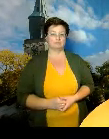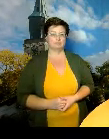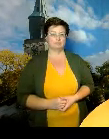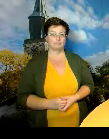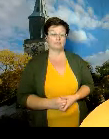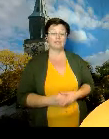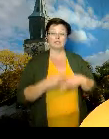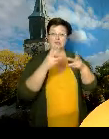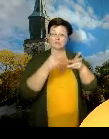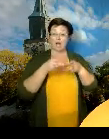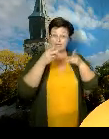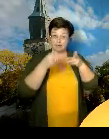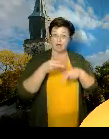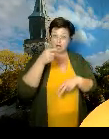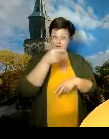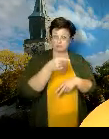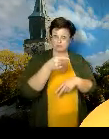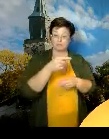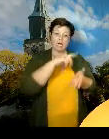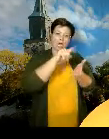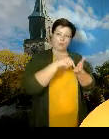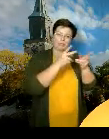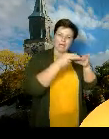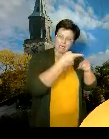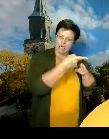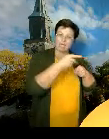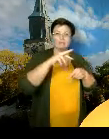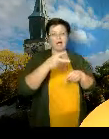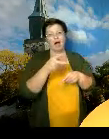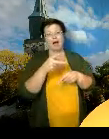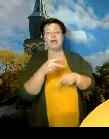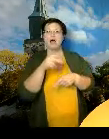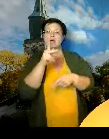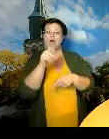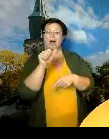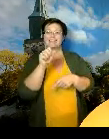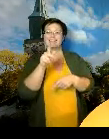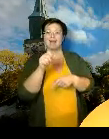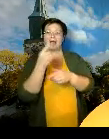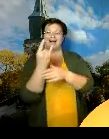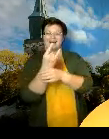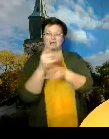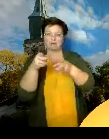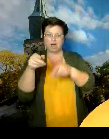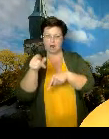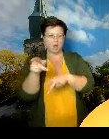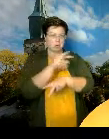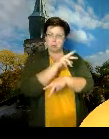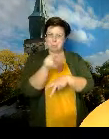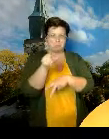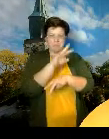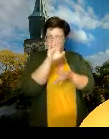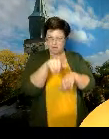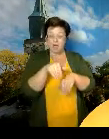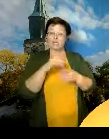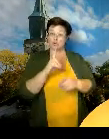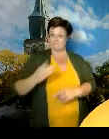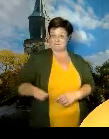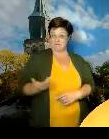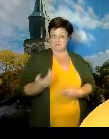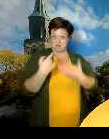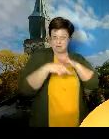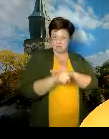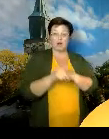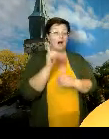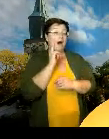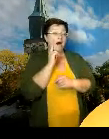Sairaalassa, ollaan sitten kaupungin tai Kaskelinnan sairaalassa, niin vierailijoiden tulee käyttää aina maskia